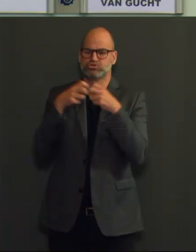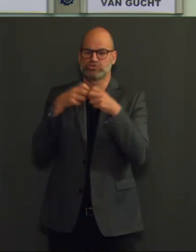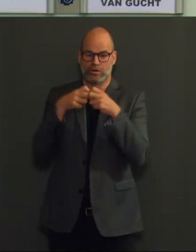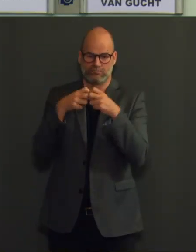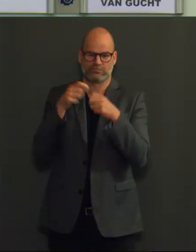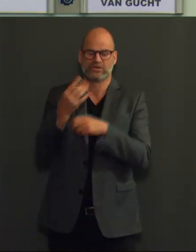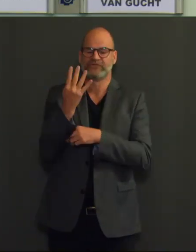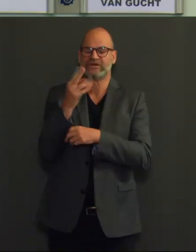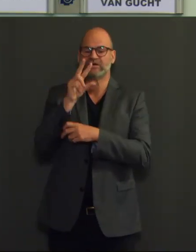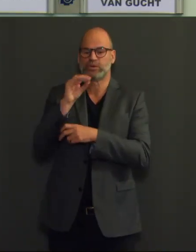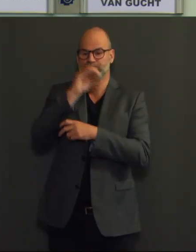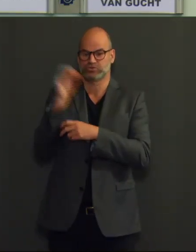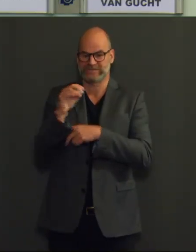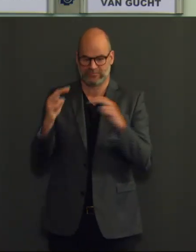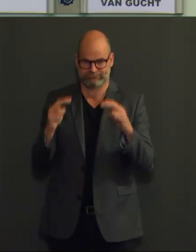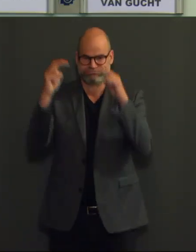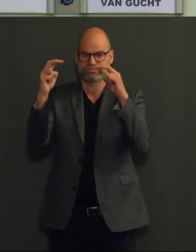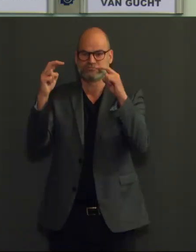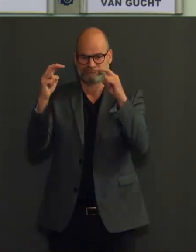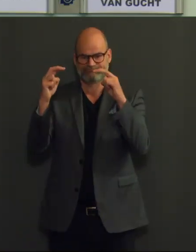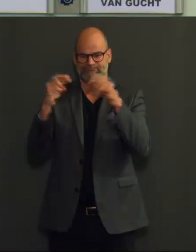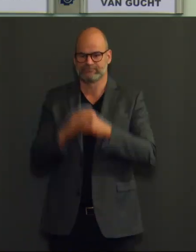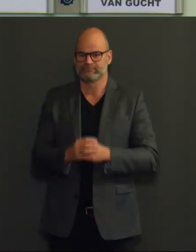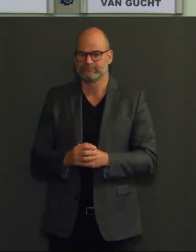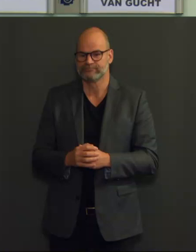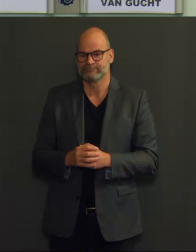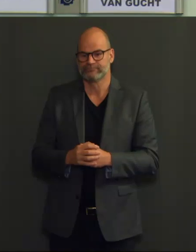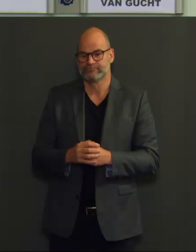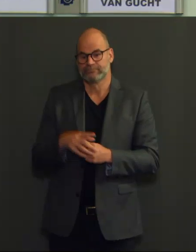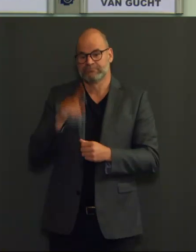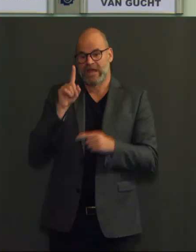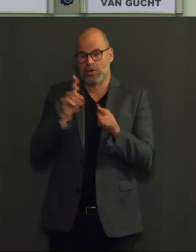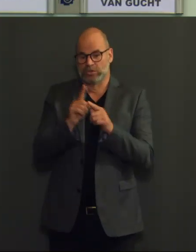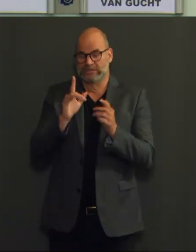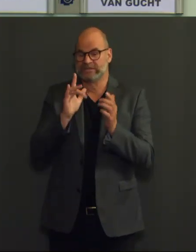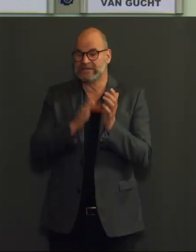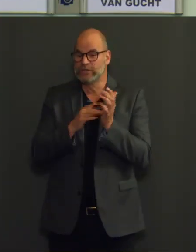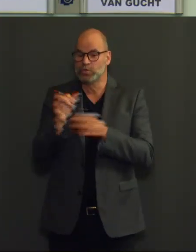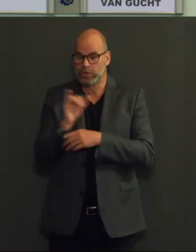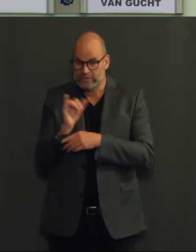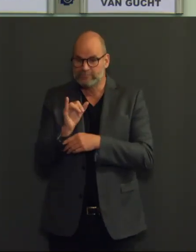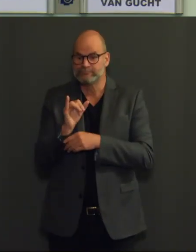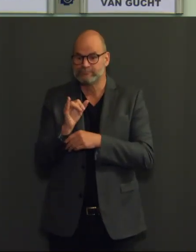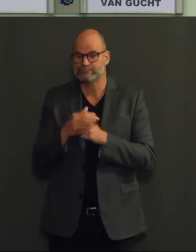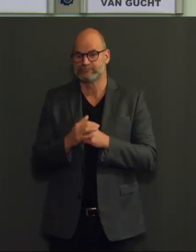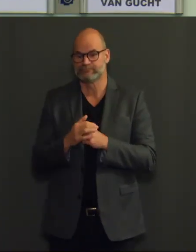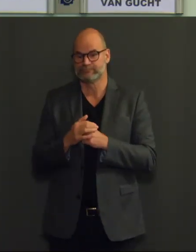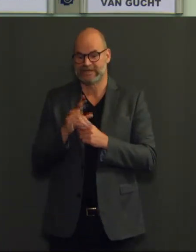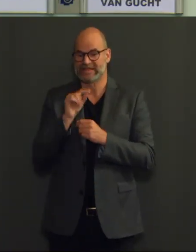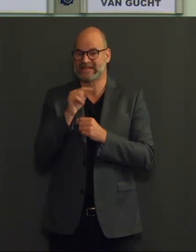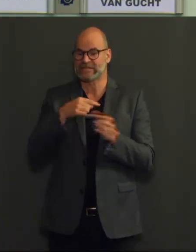Maar ook hier valt dit voornamelijk te verklaren door een forse relatieve toename bij tieners.